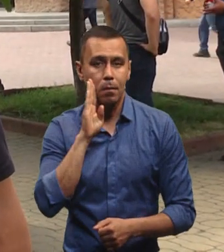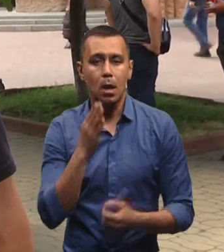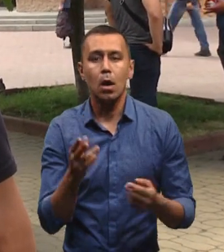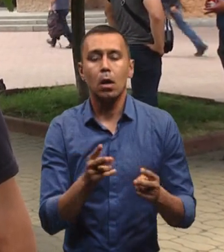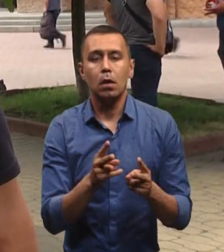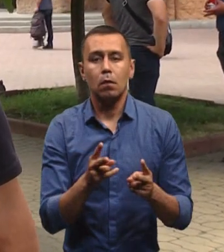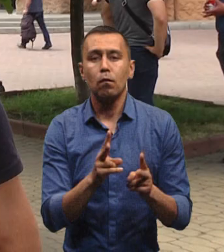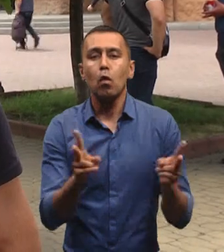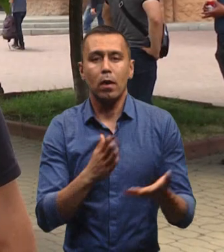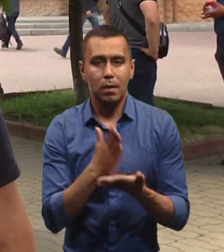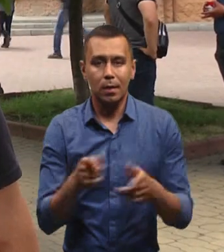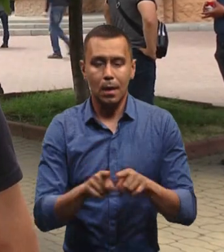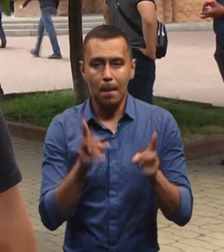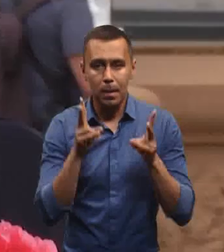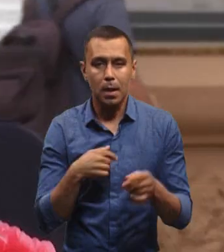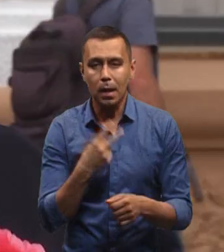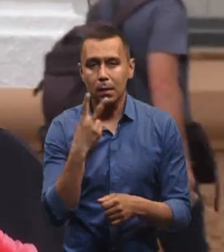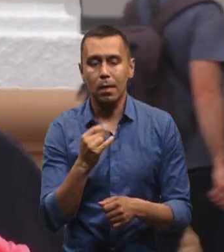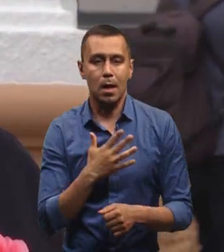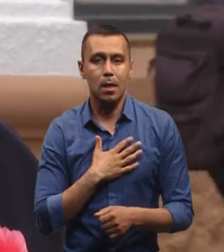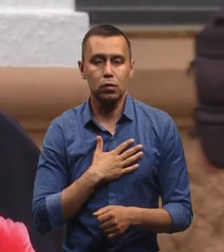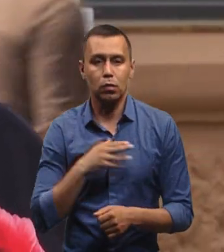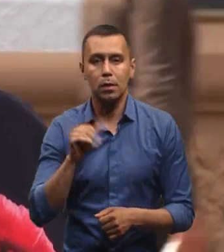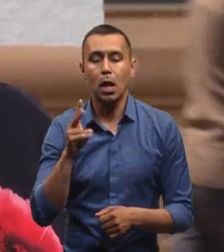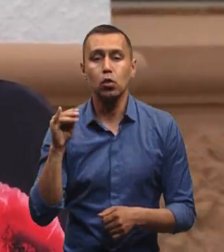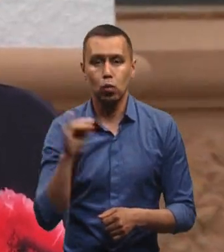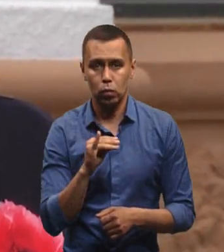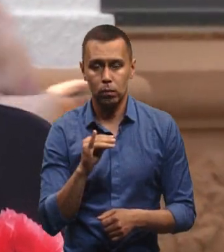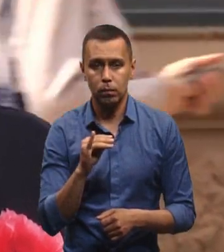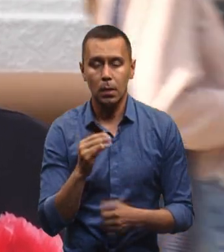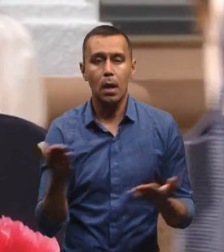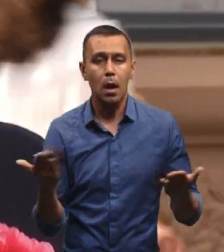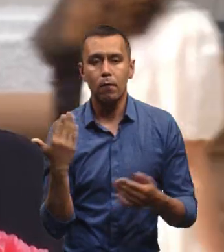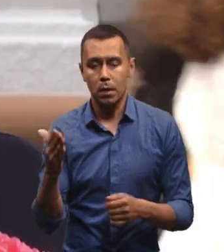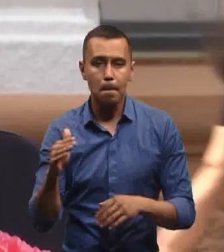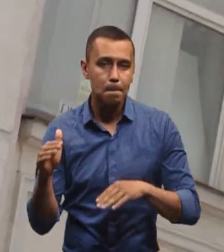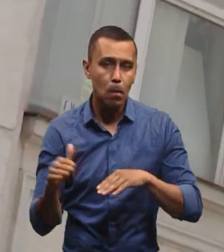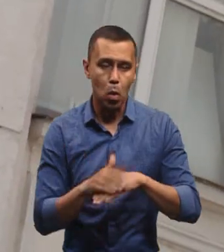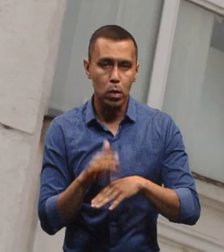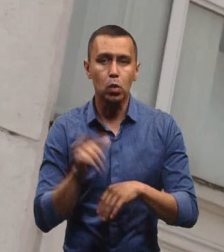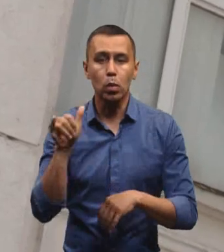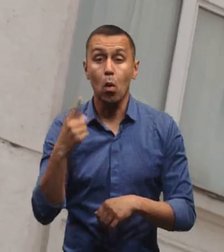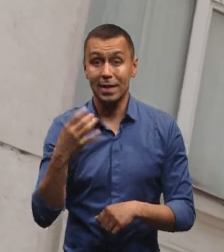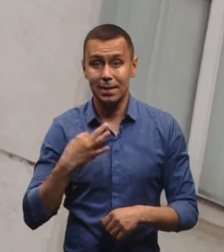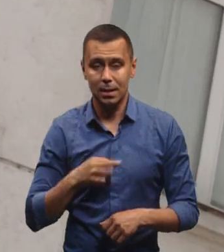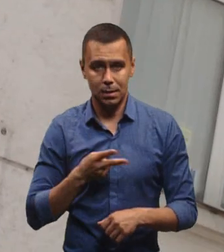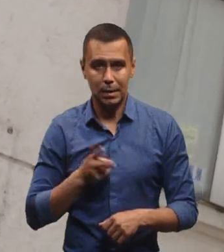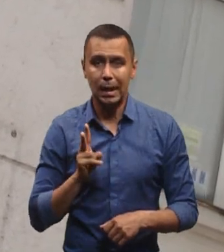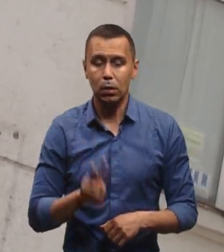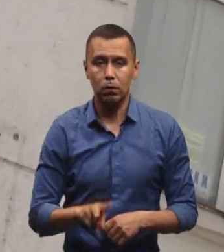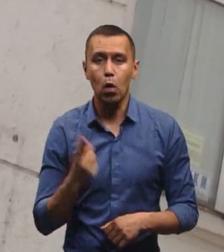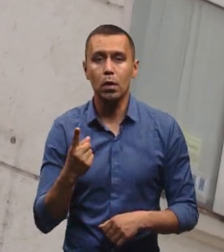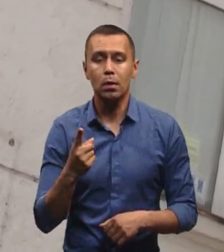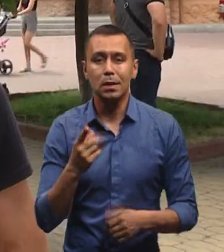яких така біда. Я дивлюся на нашу Таню, яка вона молодець, в неї один син загинув,